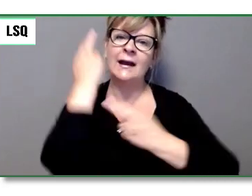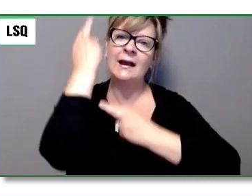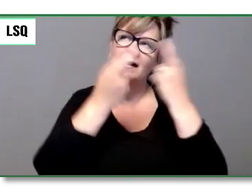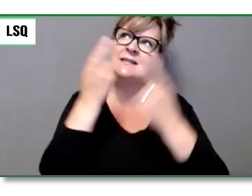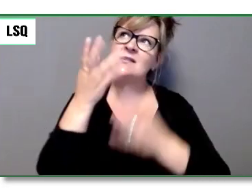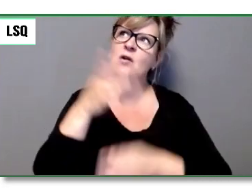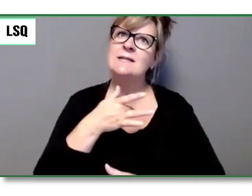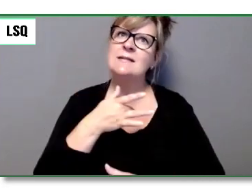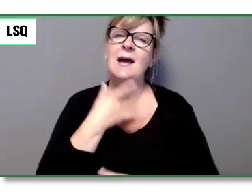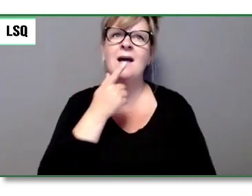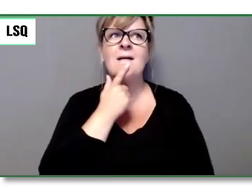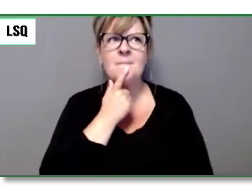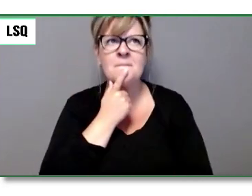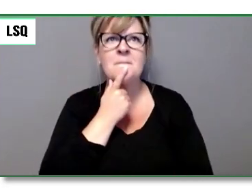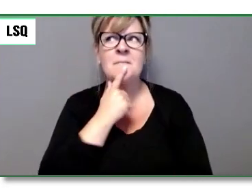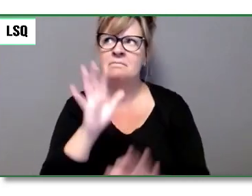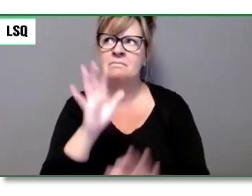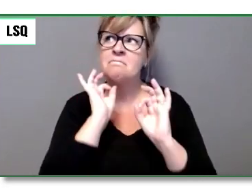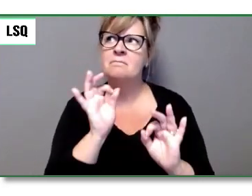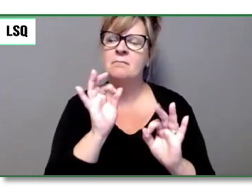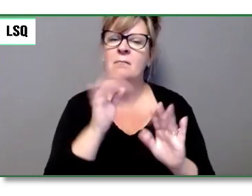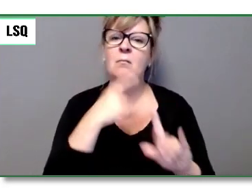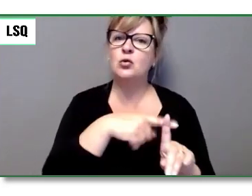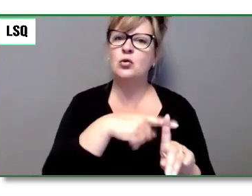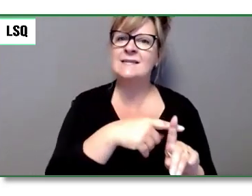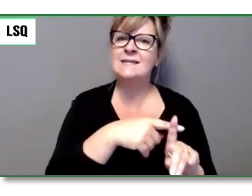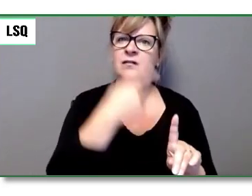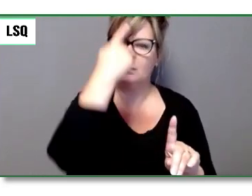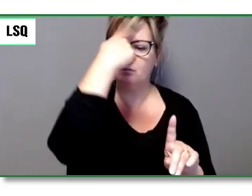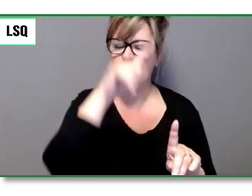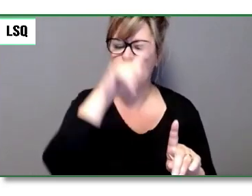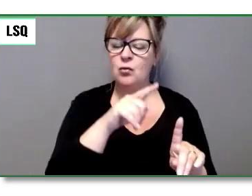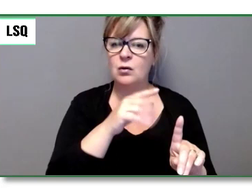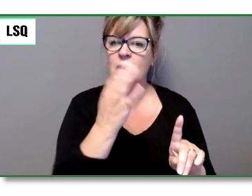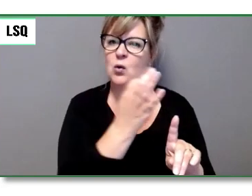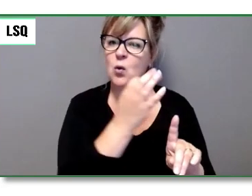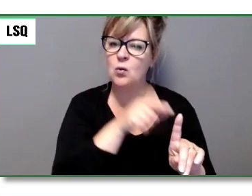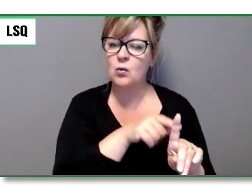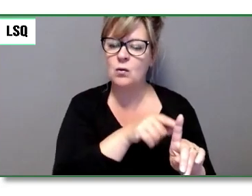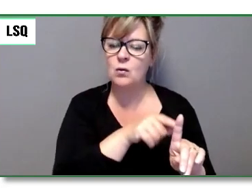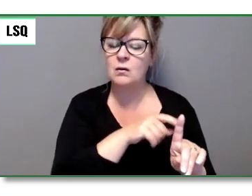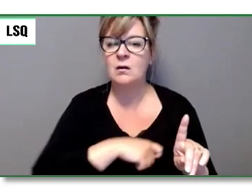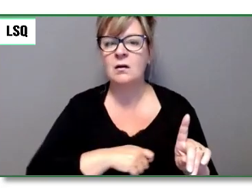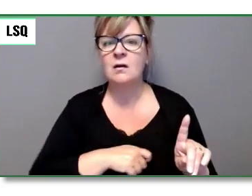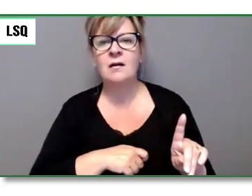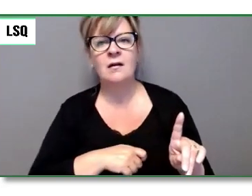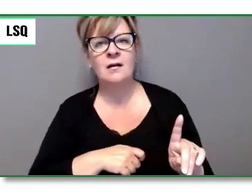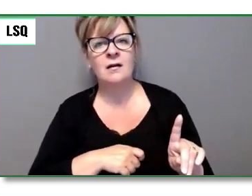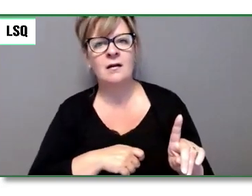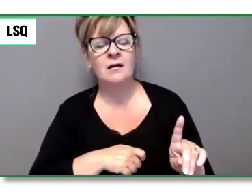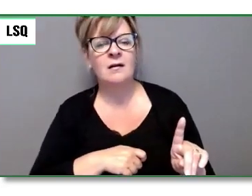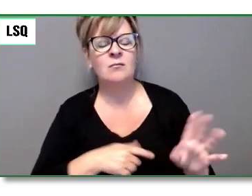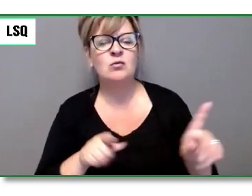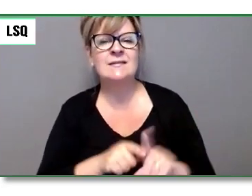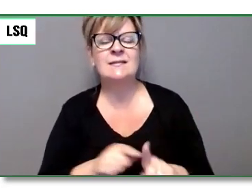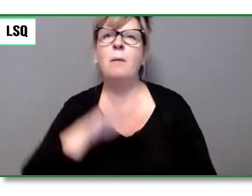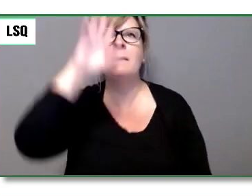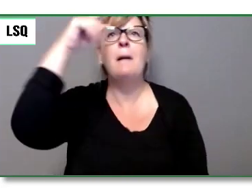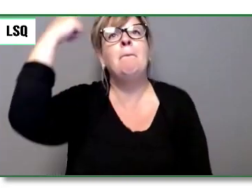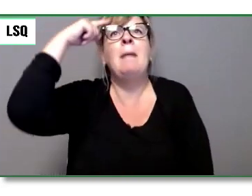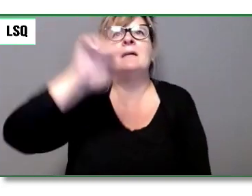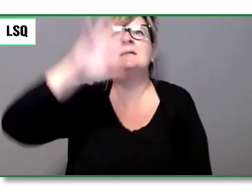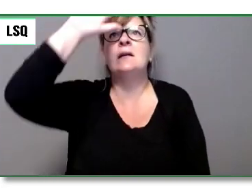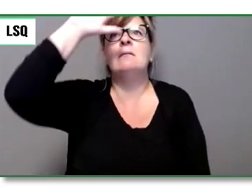suppositions afin de pouvoir rendre la nature accessible à tous parce qu'elle appartient